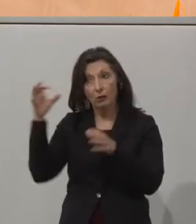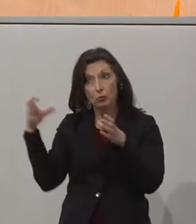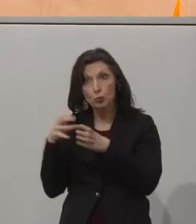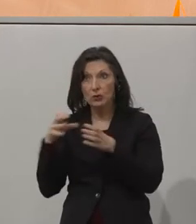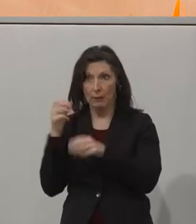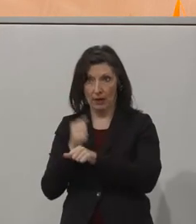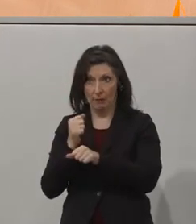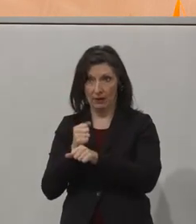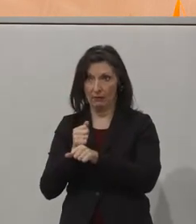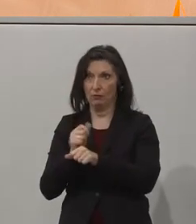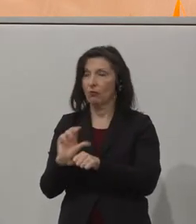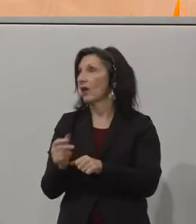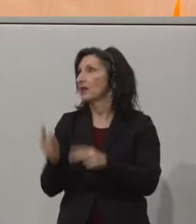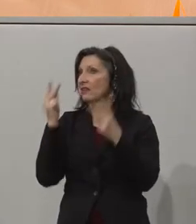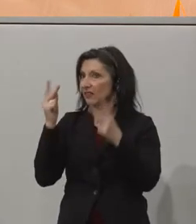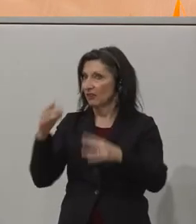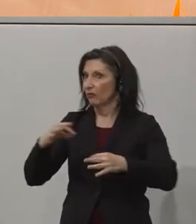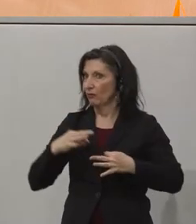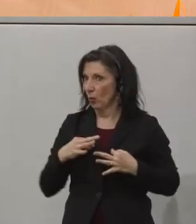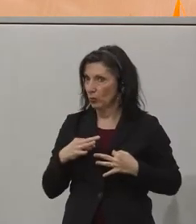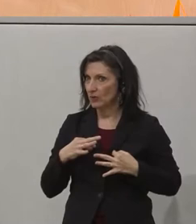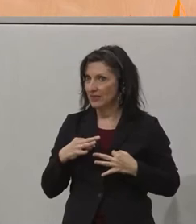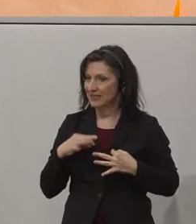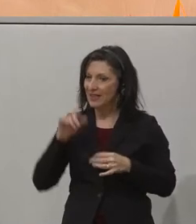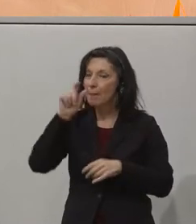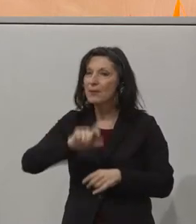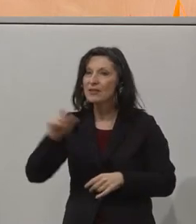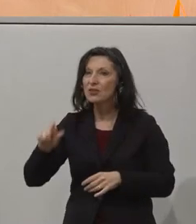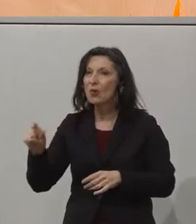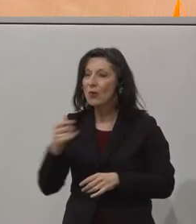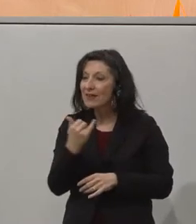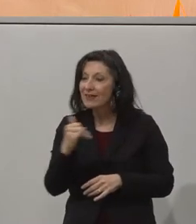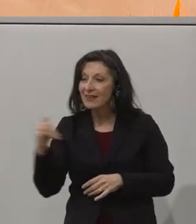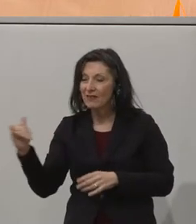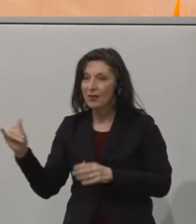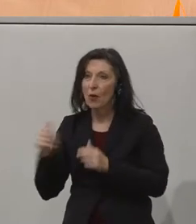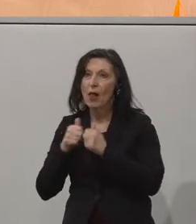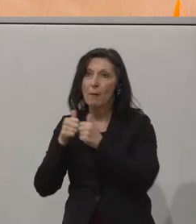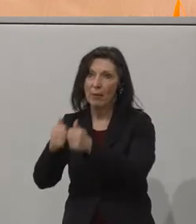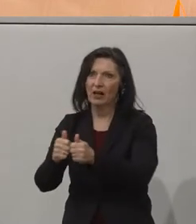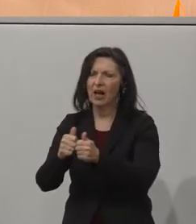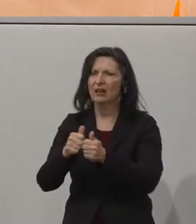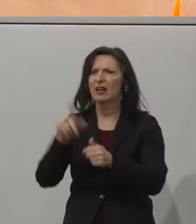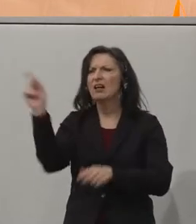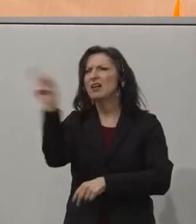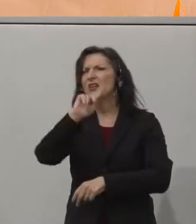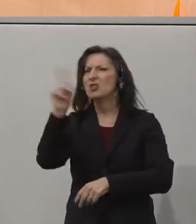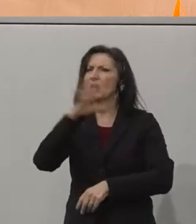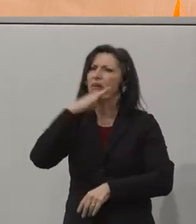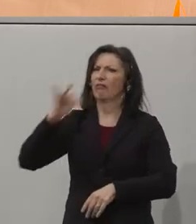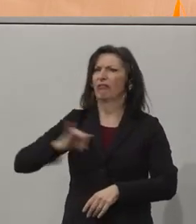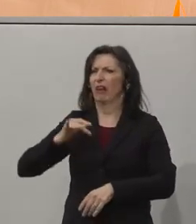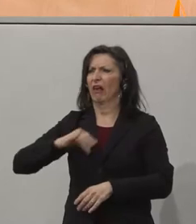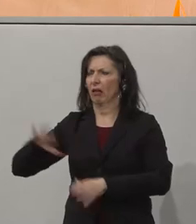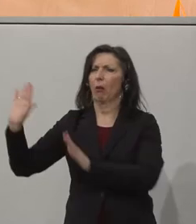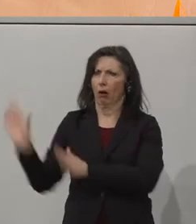Und das Wichtigste ist uns wirklich die individuelle Begleitung. Es soll kein Durchschleusen sein von möglichst vielen Jugendlichen,